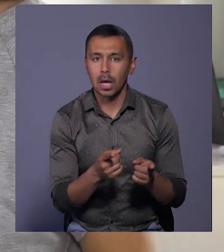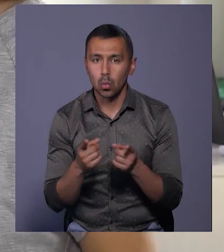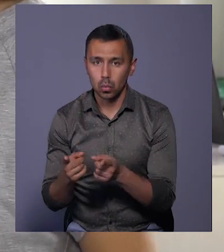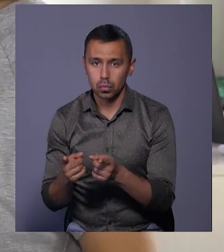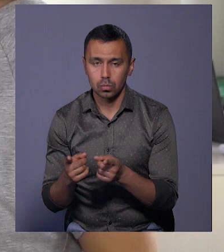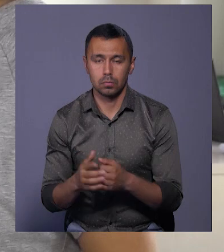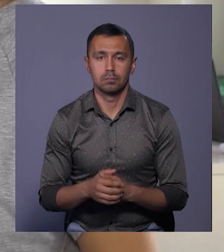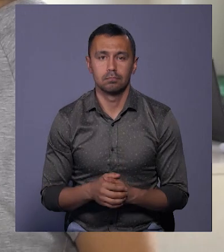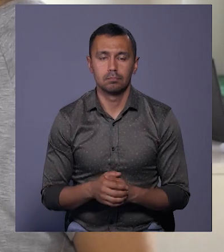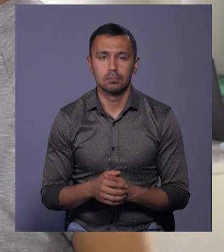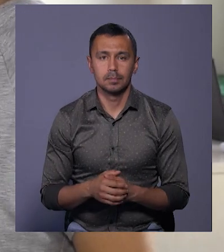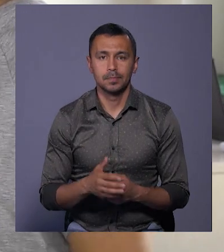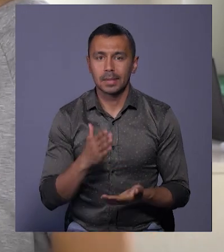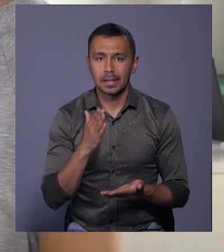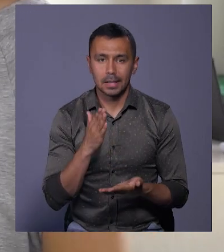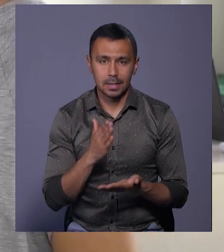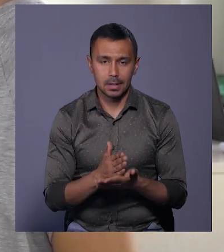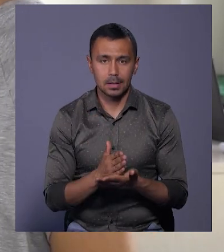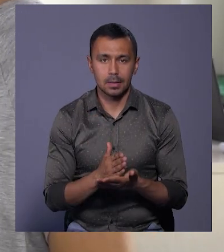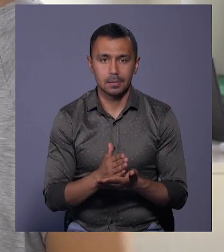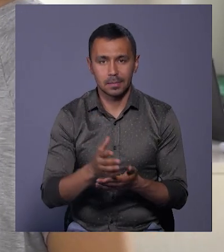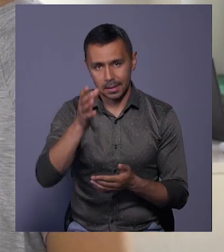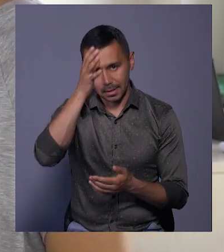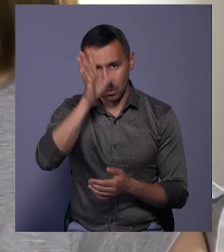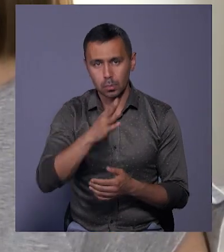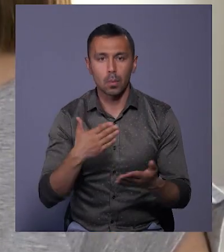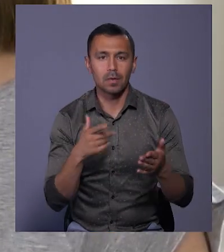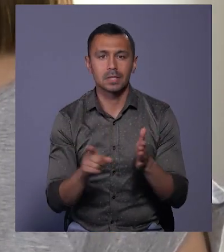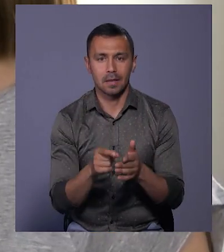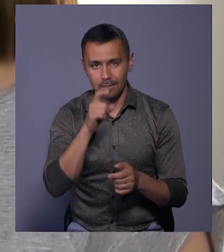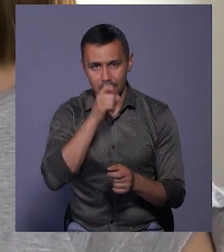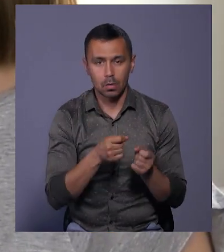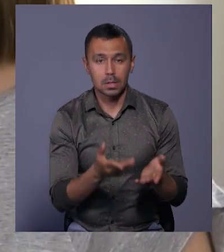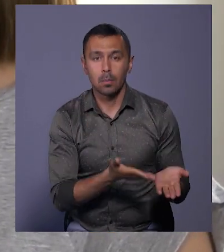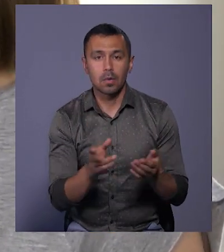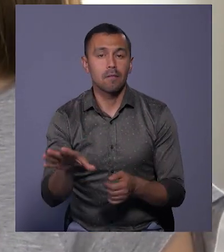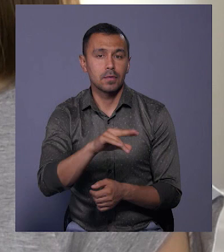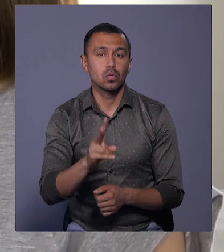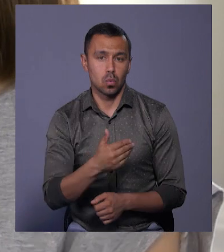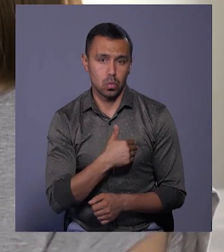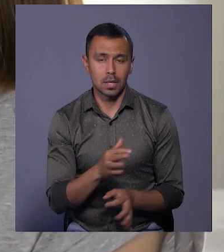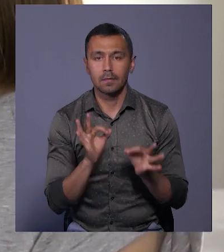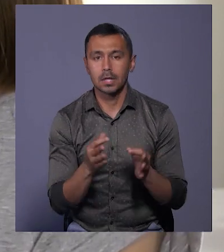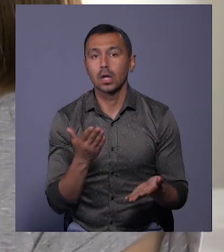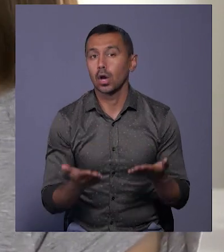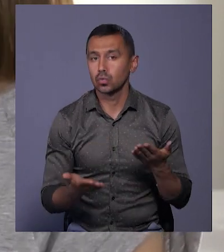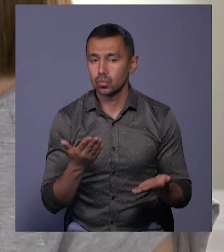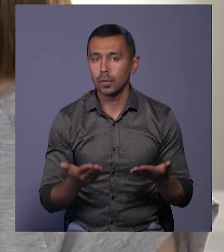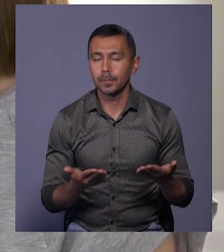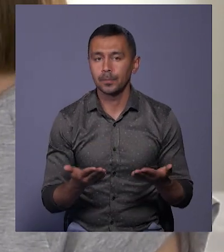несе за собою нерозумне побочення з відходами. Запрошуємо усіх охочих, звичайно, якщо